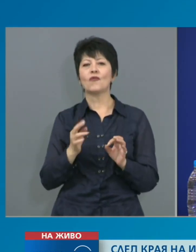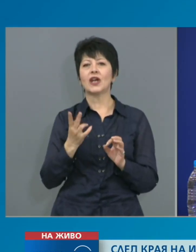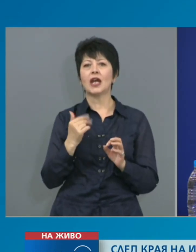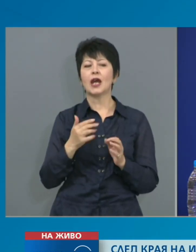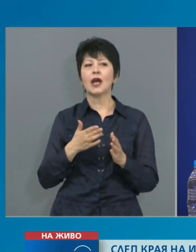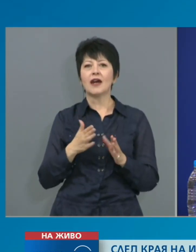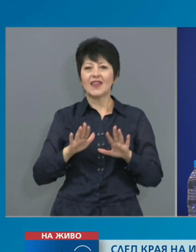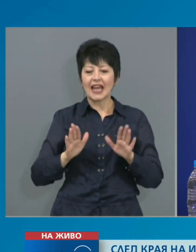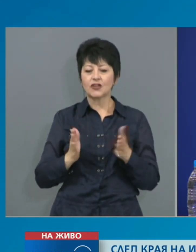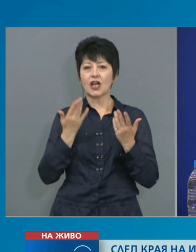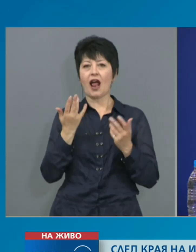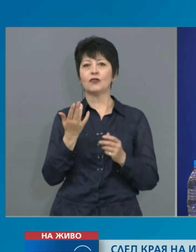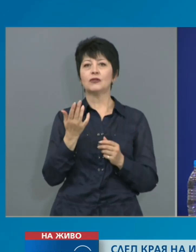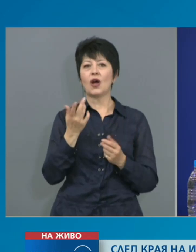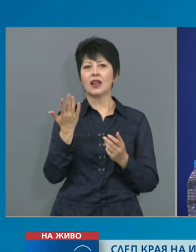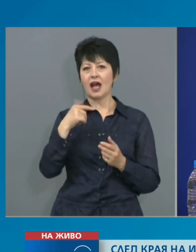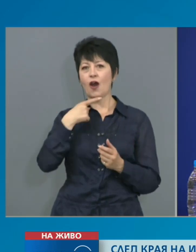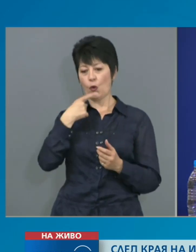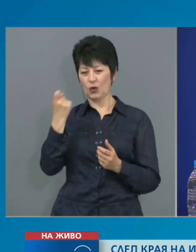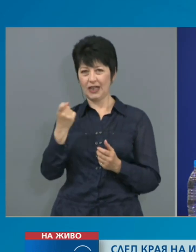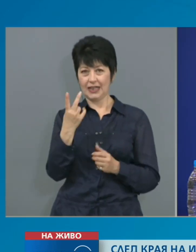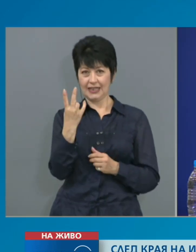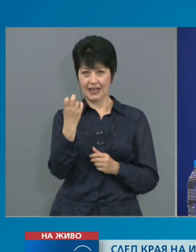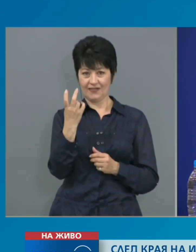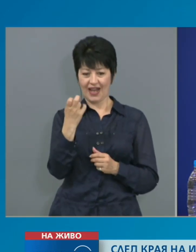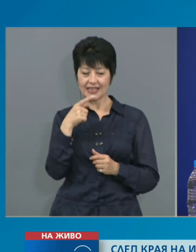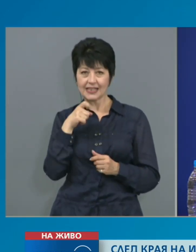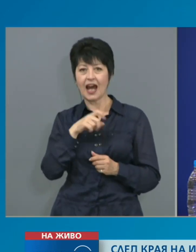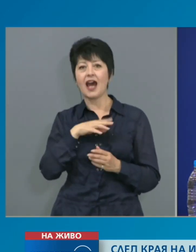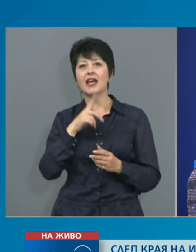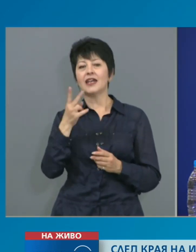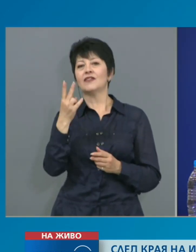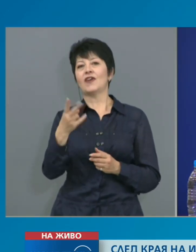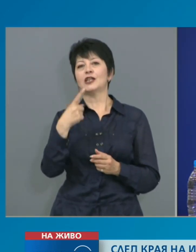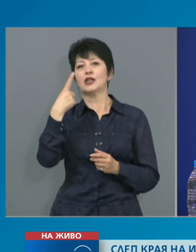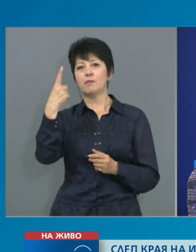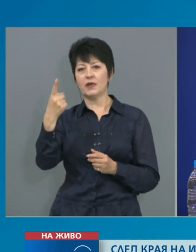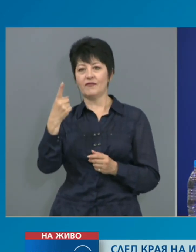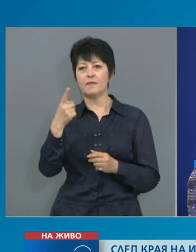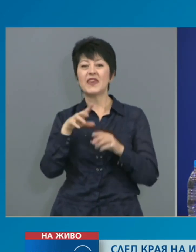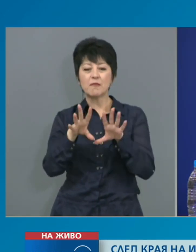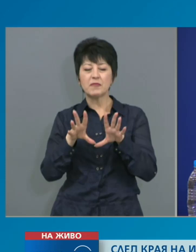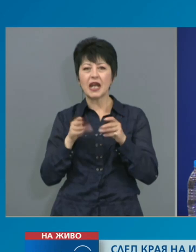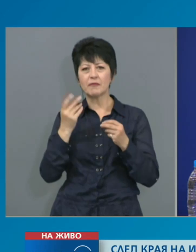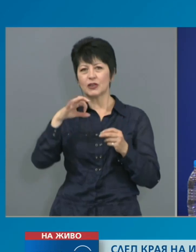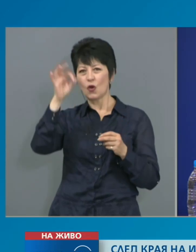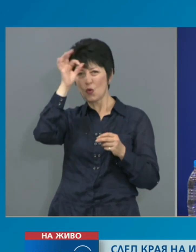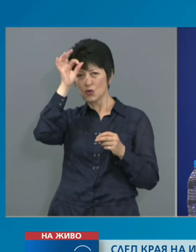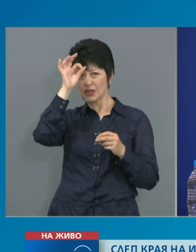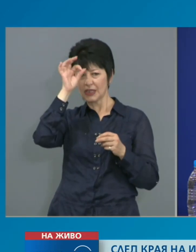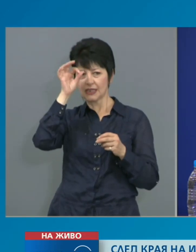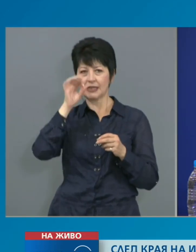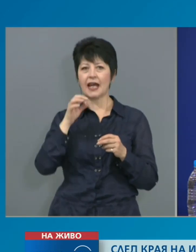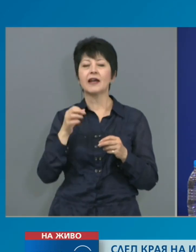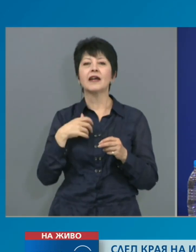-2021 година. Приемането на ученици от Обединените училища в 11-ти клас